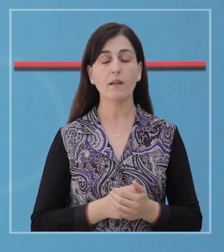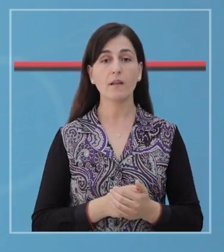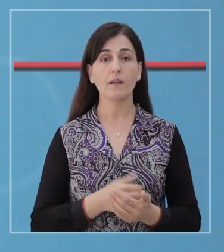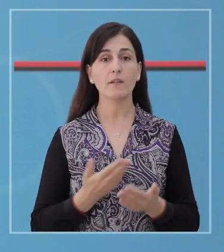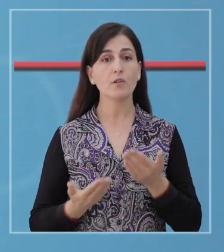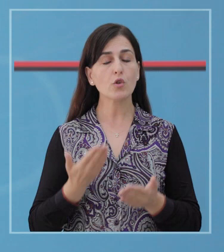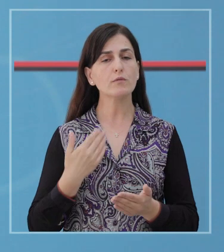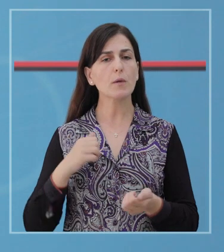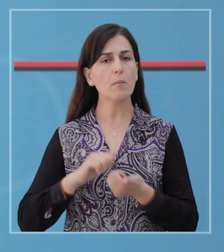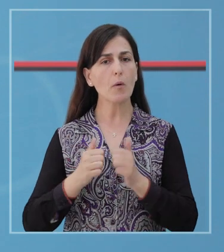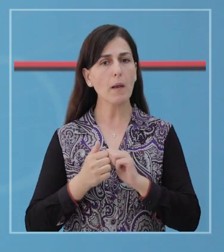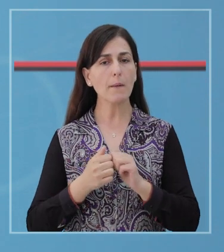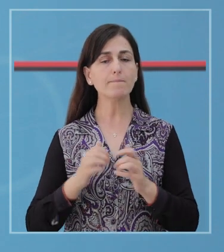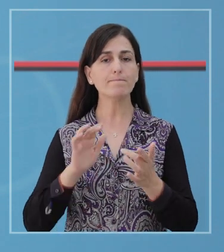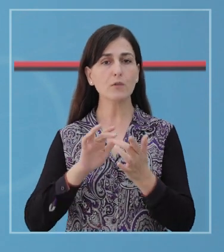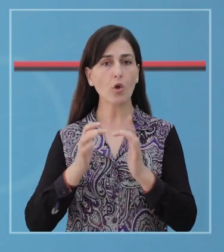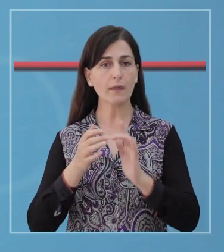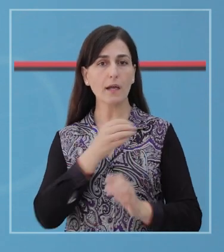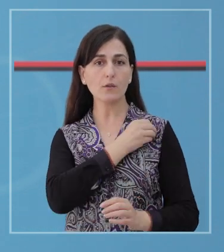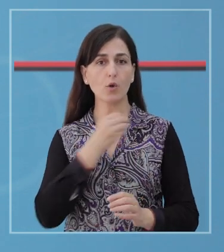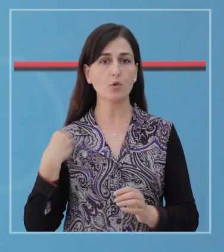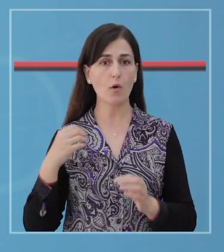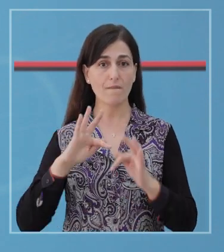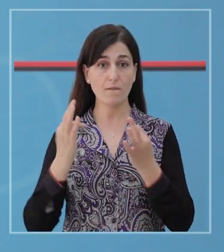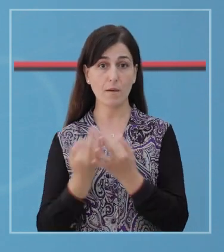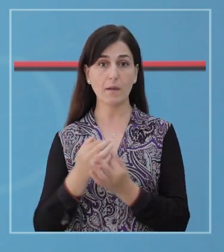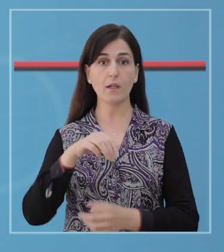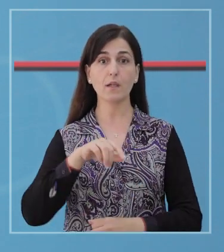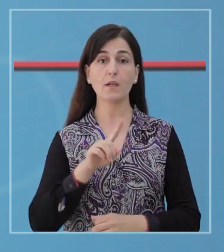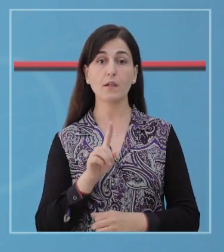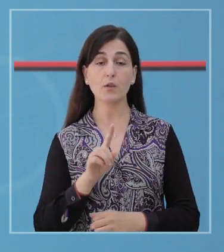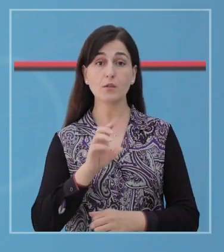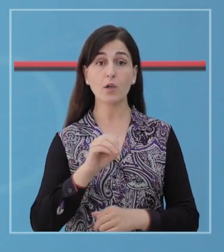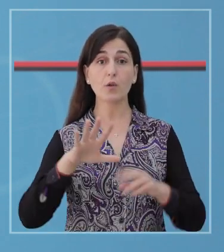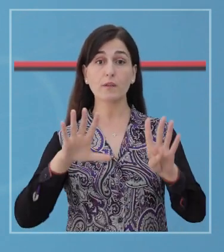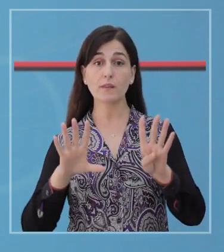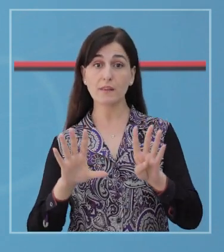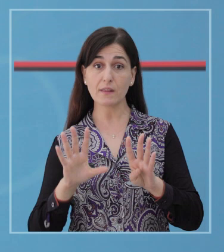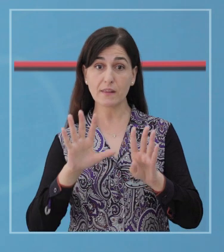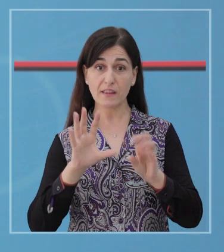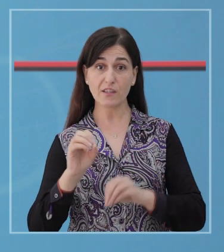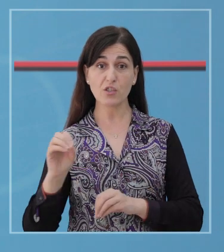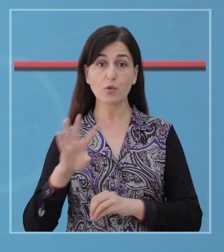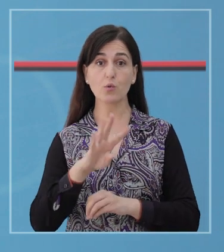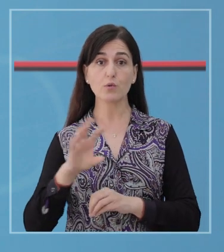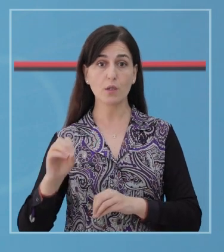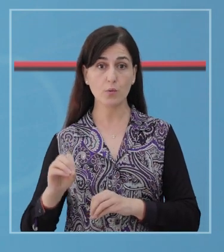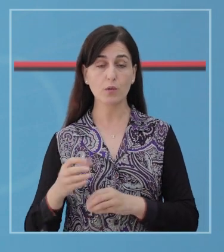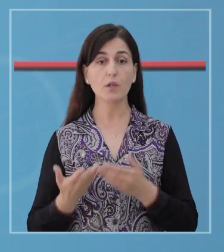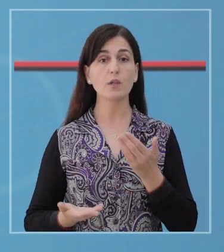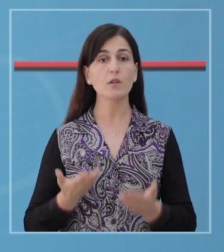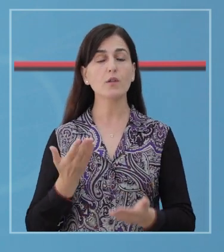Lidhuni me mikë unë tuaj të familjes në përmjet linjës e gjelë bër 0800-2020 përshdoj informacion në lidhjë me COVID.